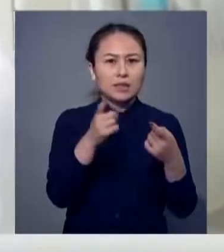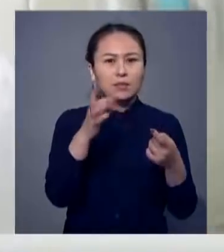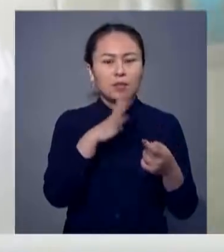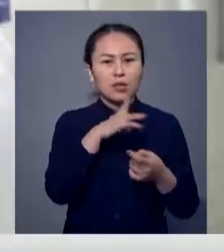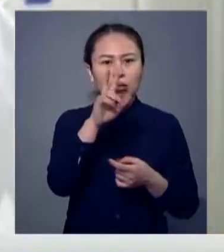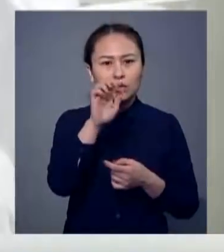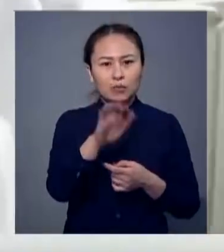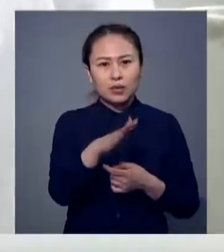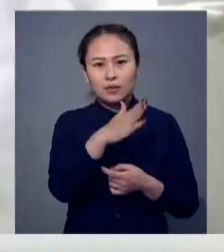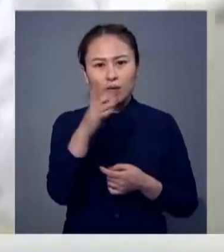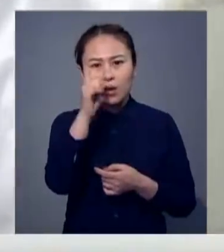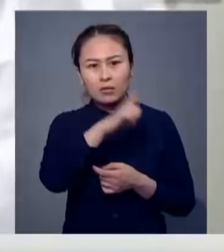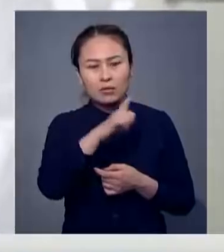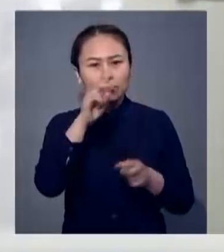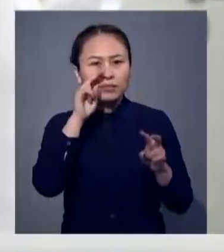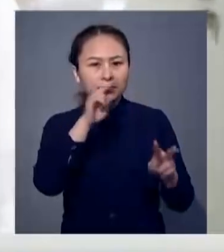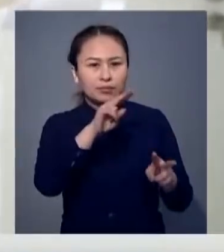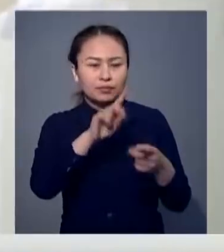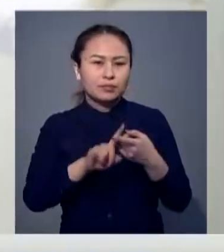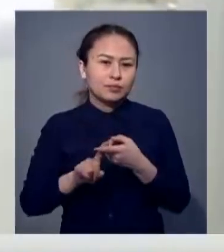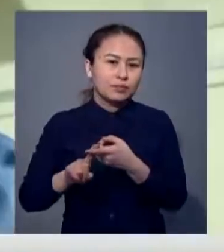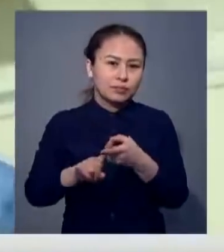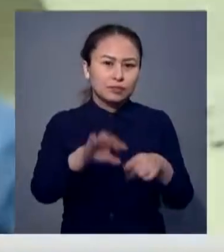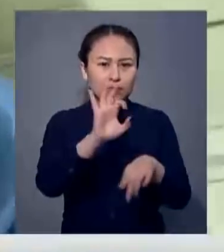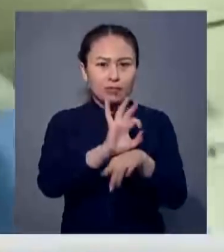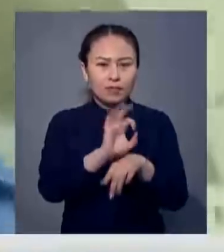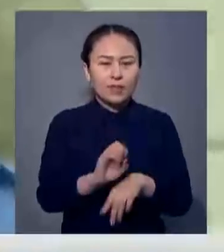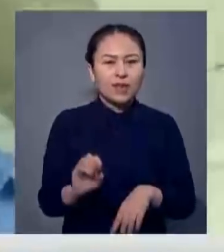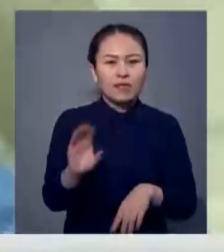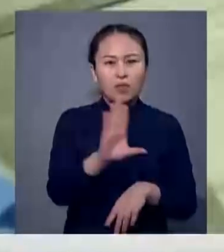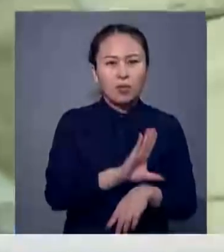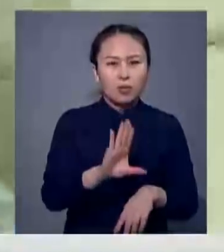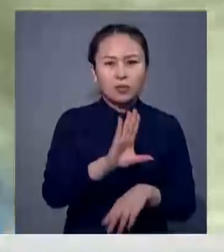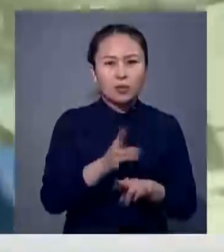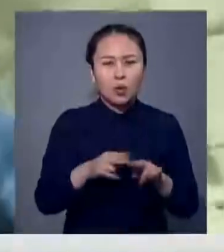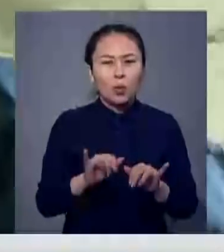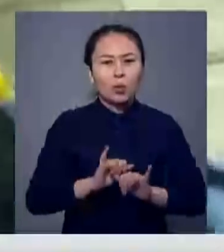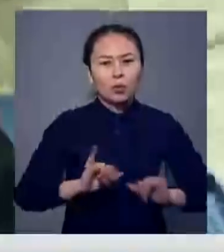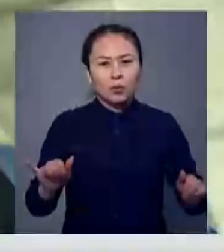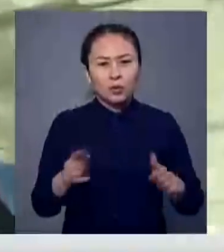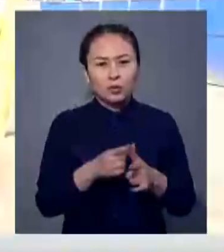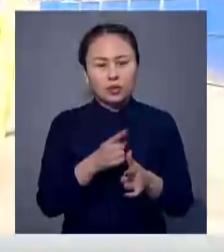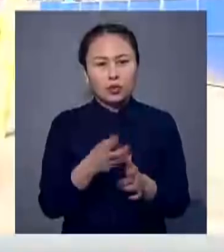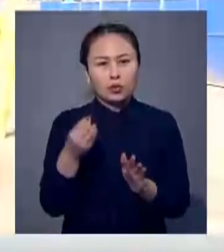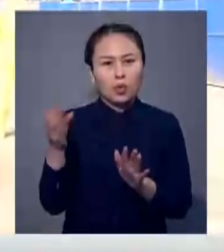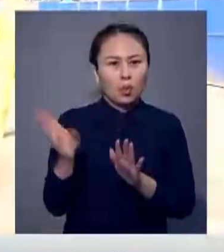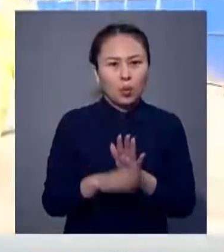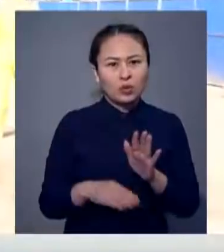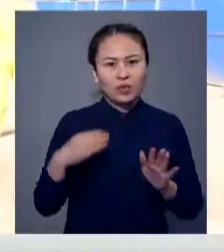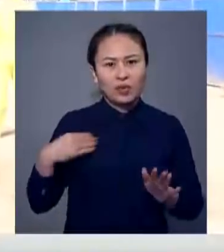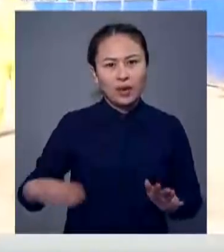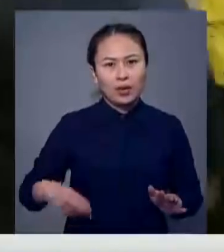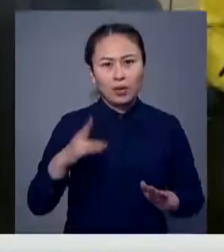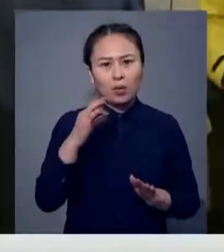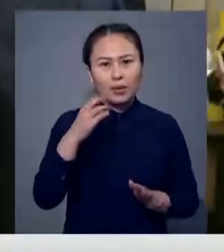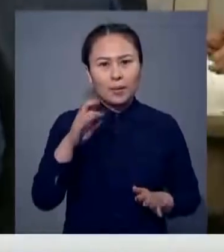300 мынны насам тұрғын бақылауға алынғаны. Жұқпалы үндеттің Еуропаға кеңнен таралыу қауіпп үкшейді. Францияның